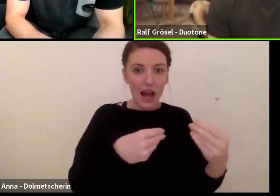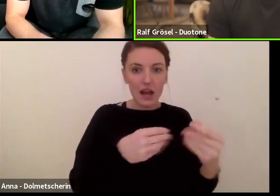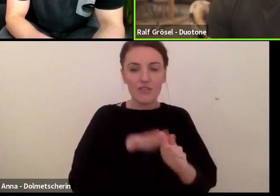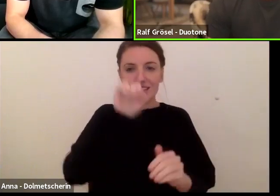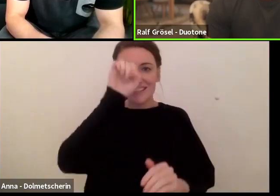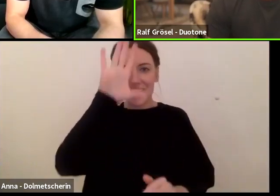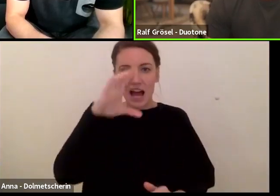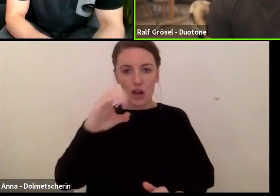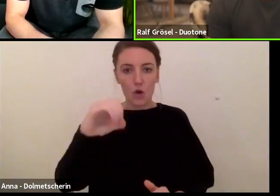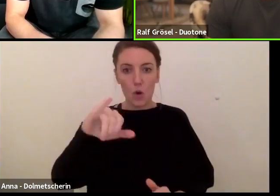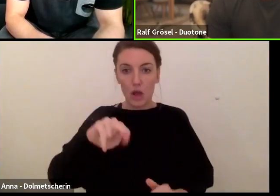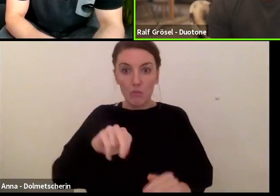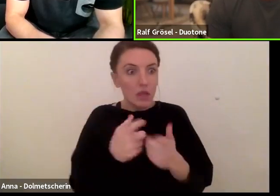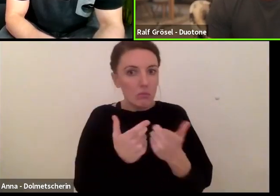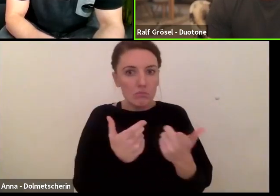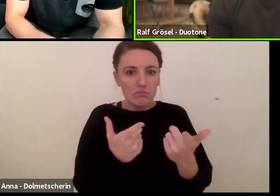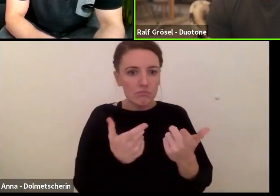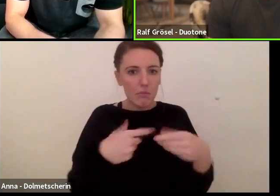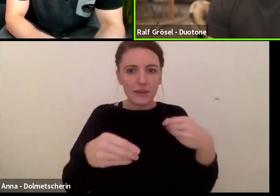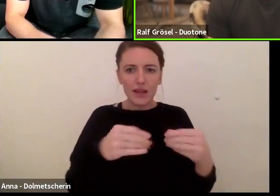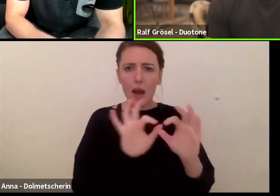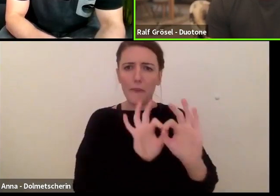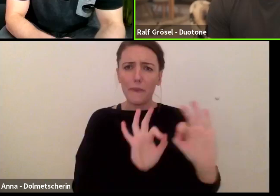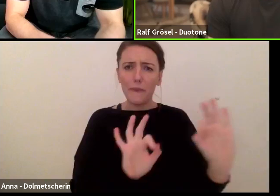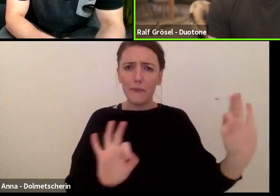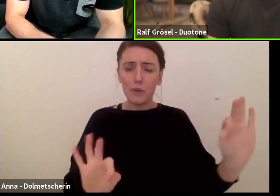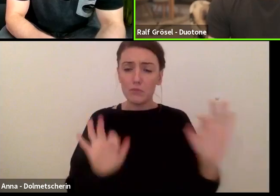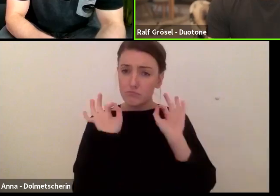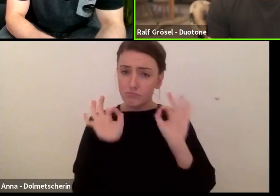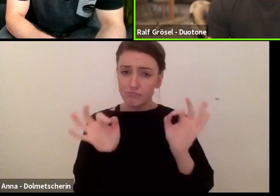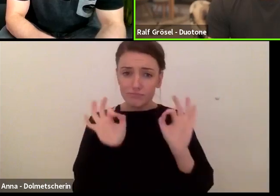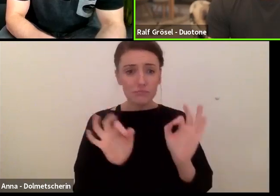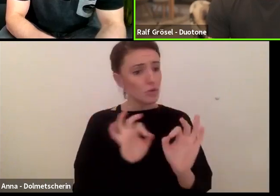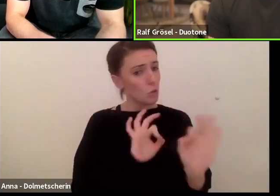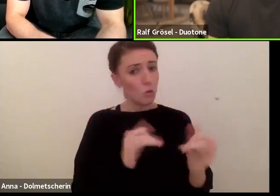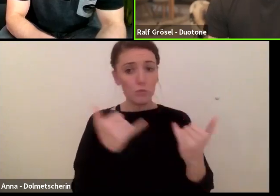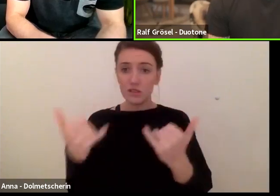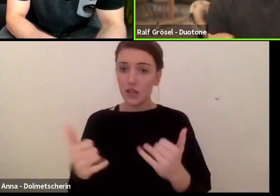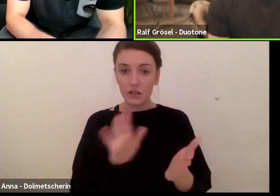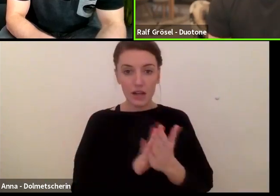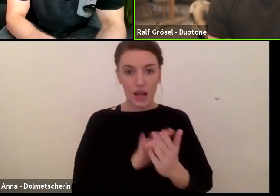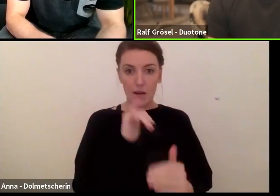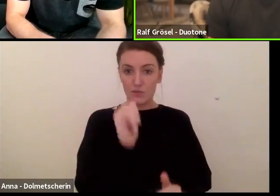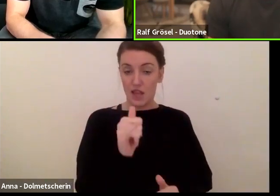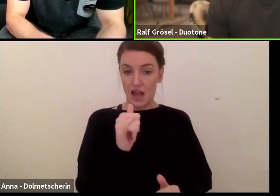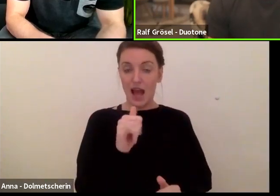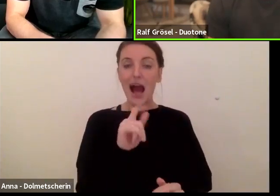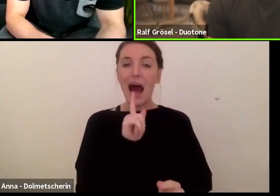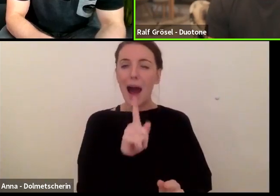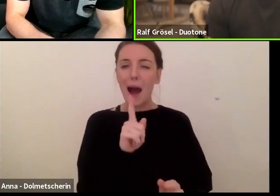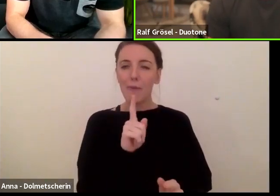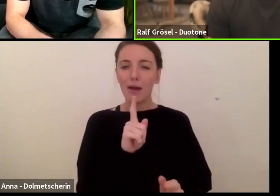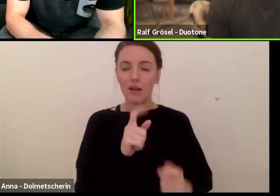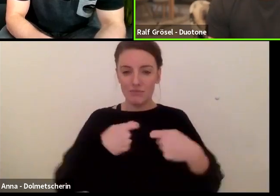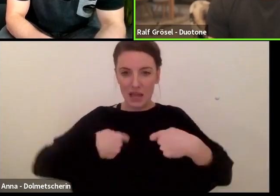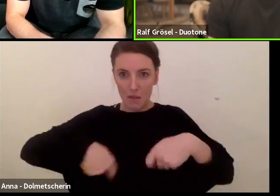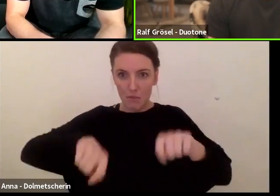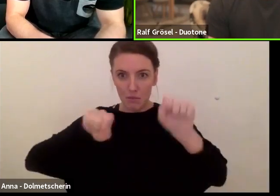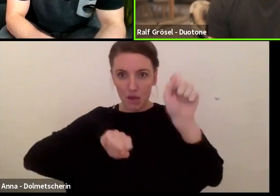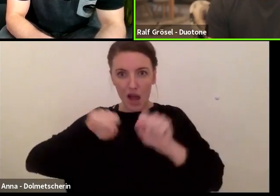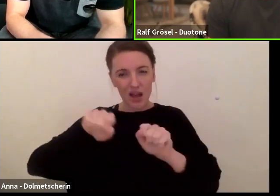was eine geringere Diagonaldehnung hat, was aber auch trotzdem im eingebauten Zustand genauso